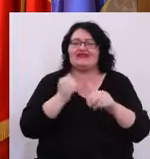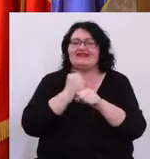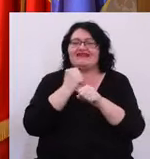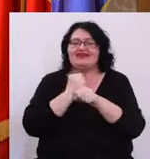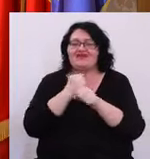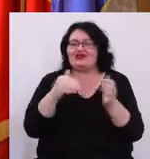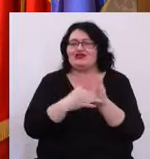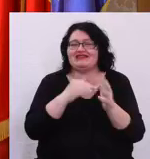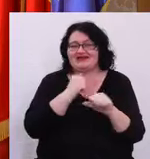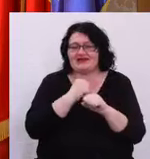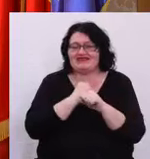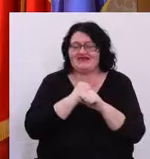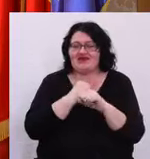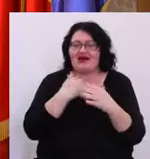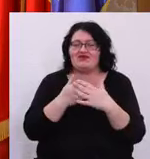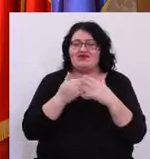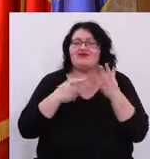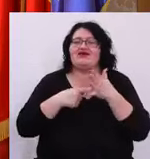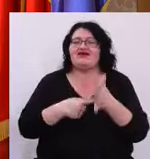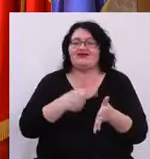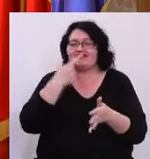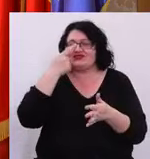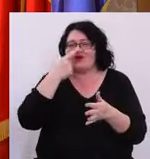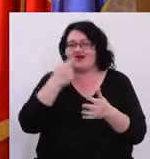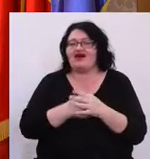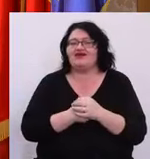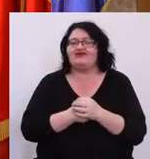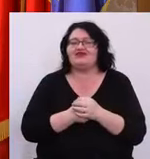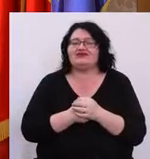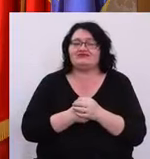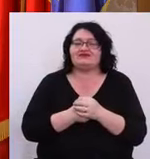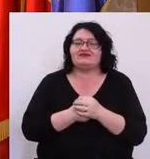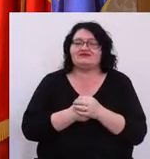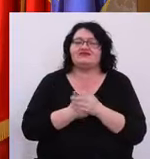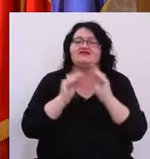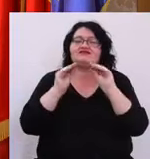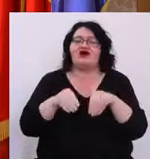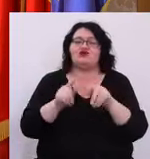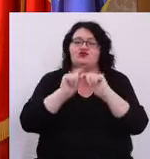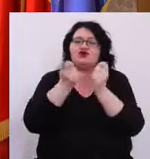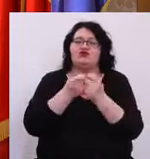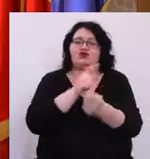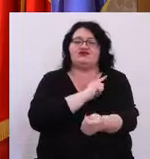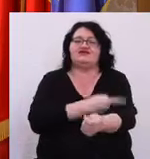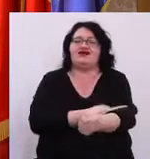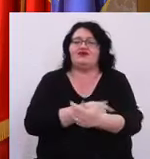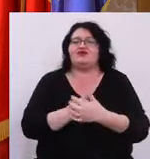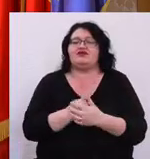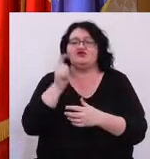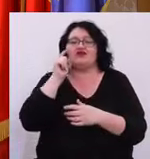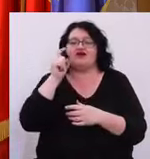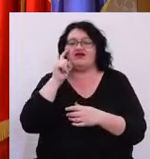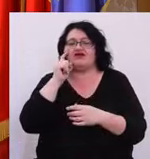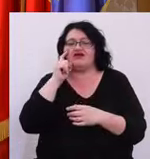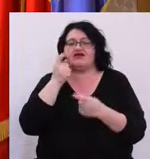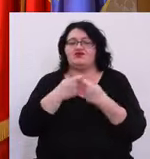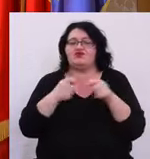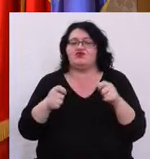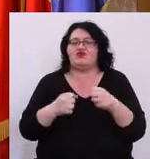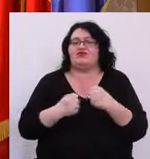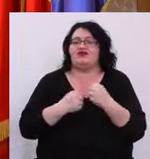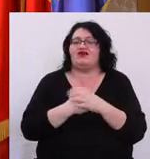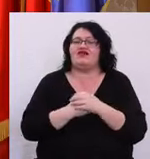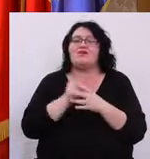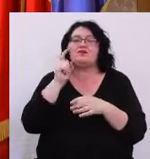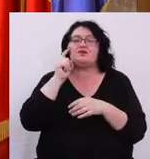să fac ceea ce trebuie Pentru ca acest oraș să-și atingă tot potențialul în care cred cu toată tărie